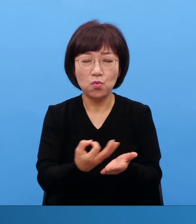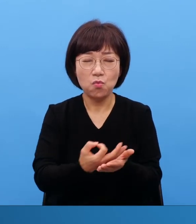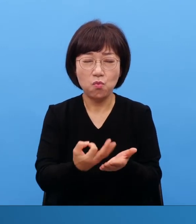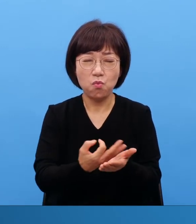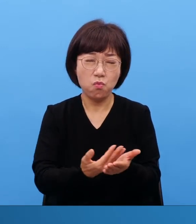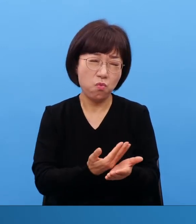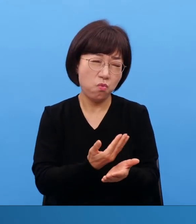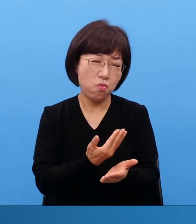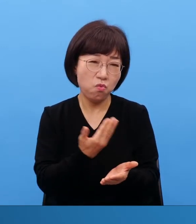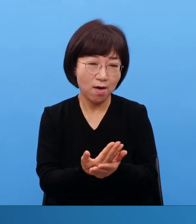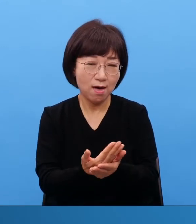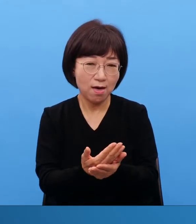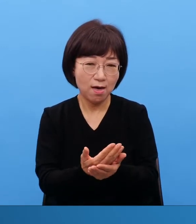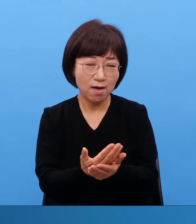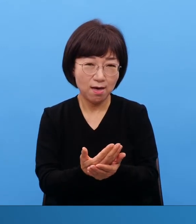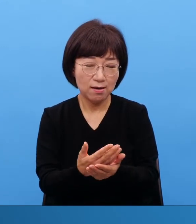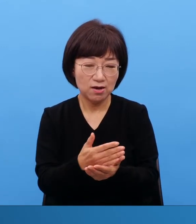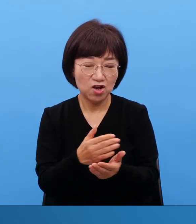났어요